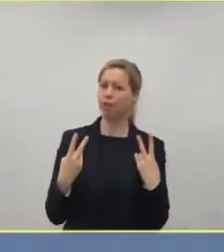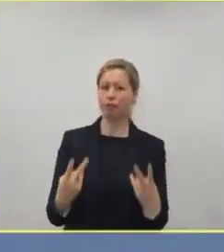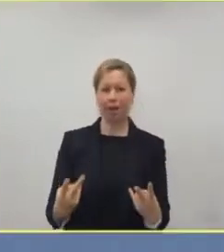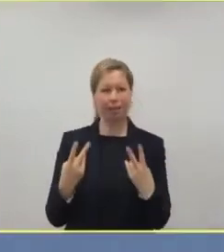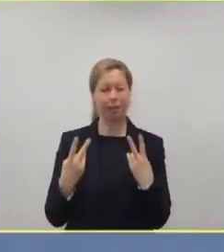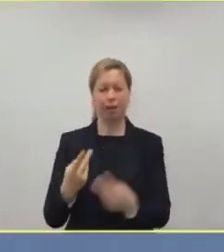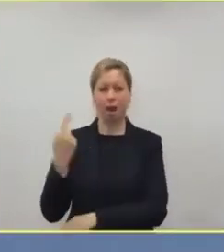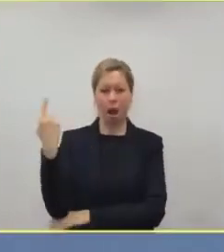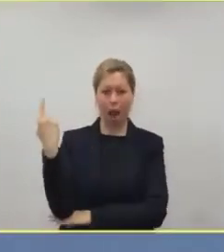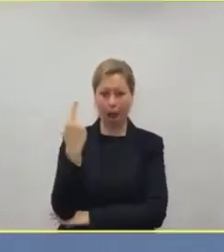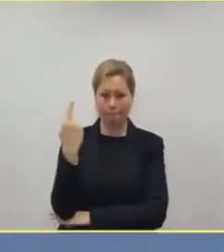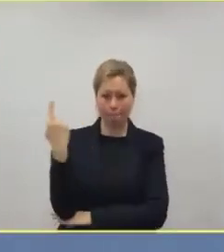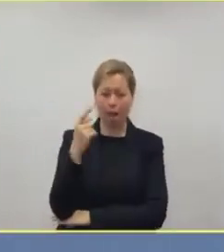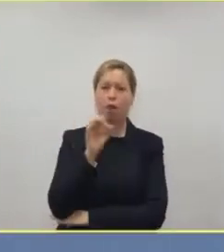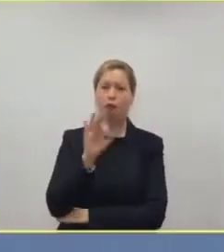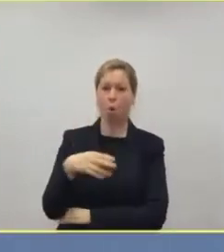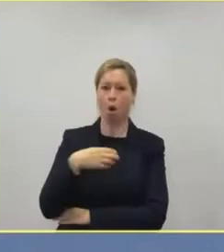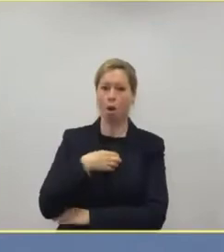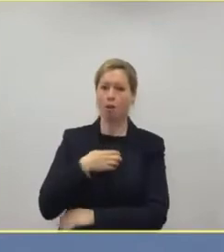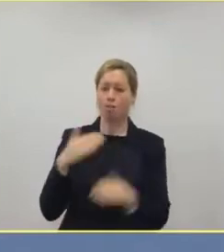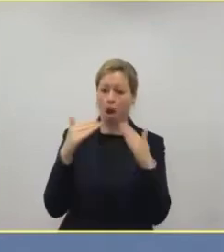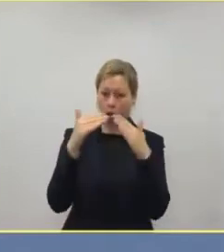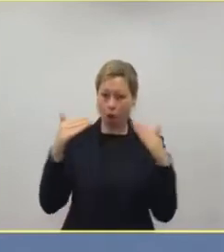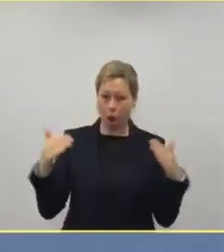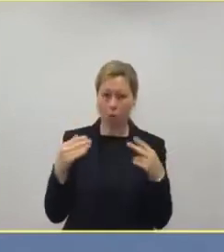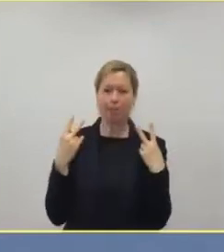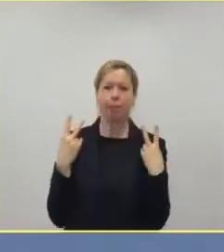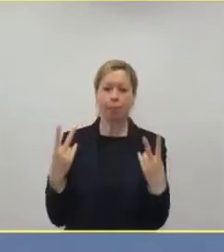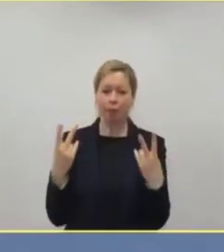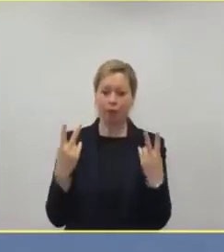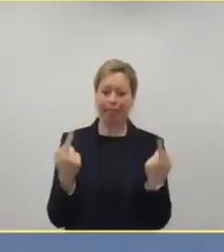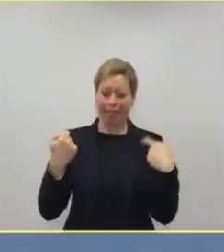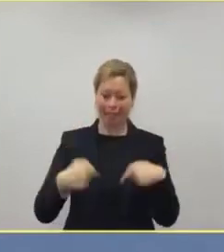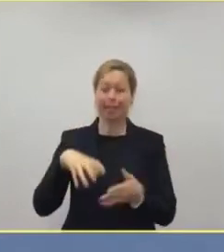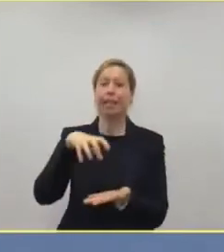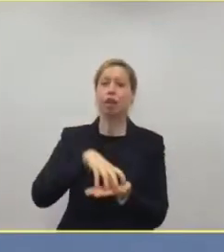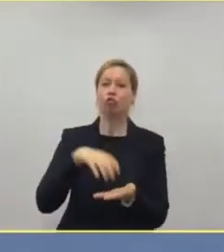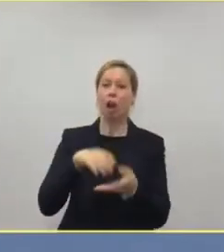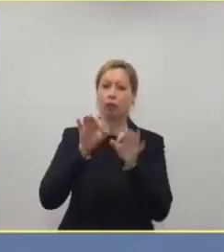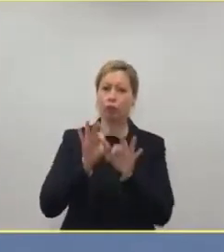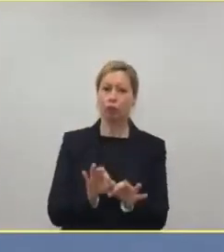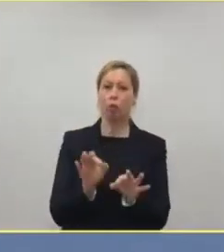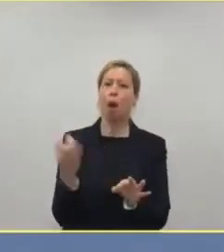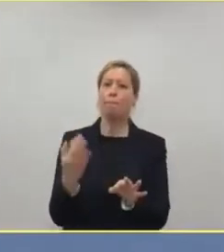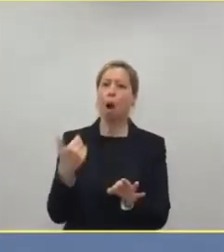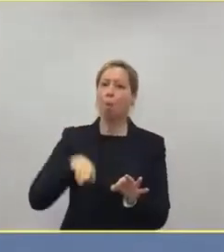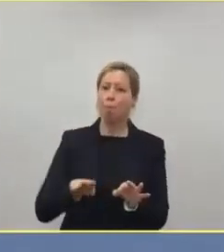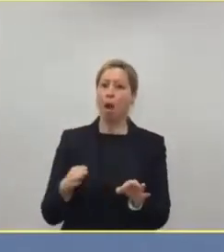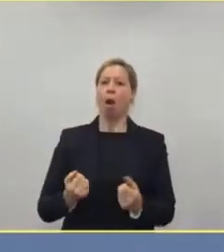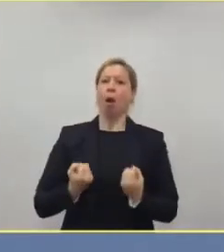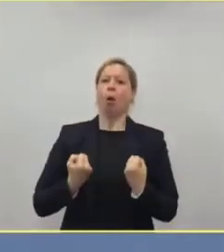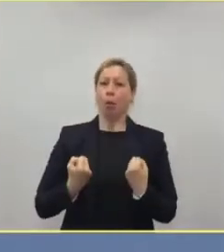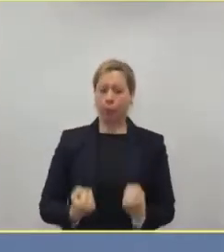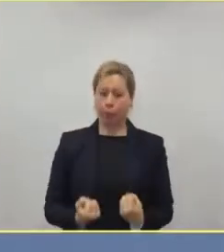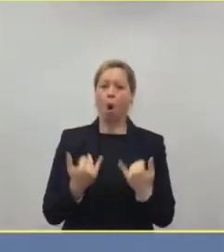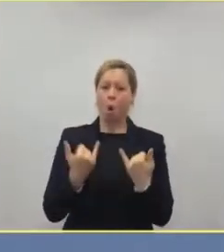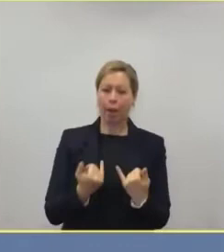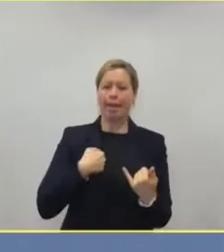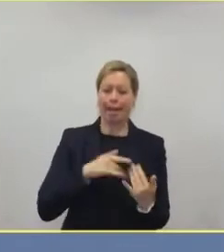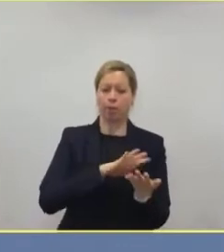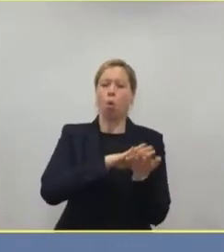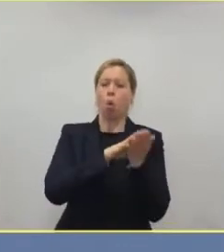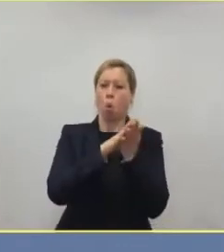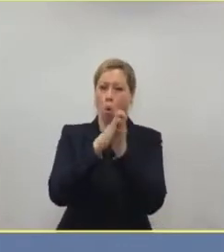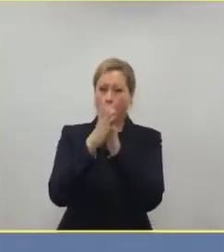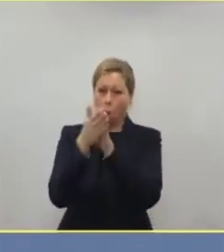bekommen für die Krankenhäuser, dass sie die Geschäftsführer endlich wieder entspannter sitzen und sagen, gut, wir gehen jetzt in diesen Betrieb, über den wir aus unserer